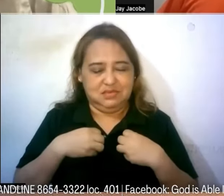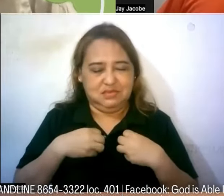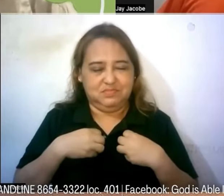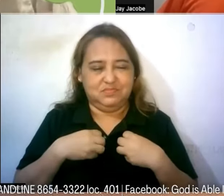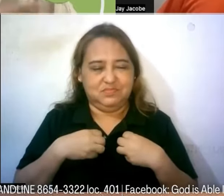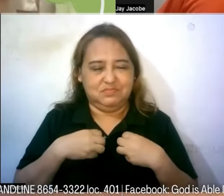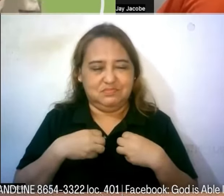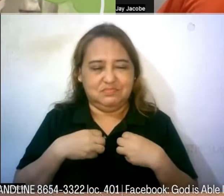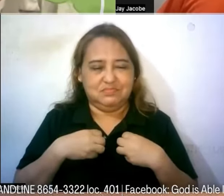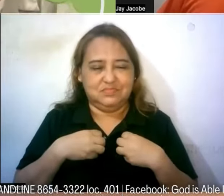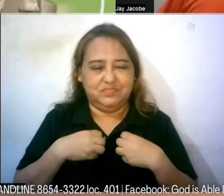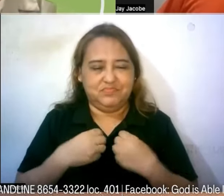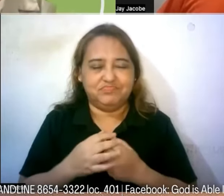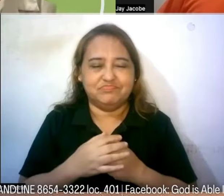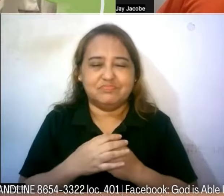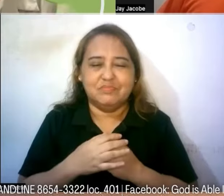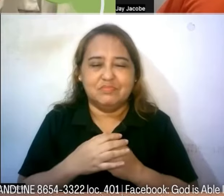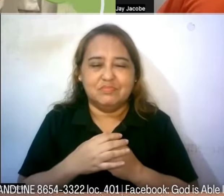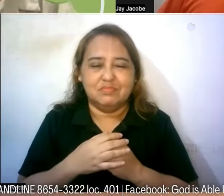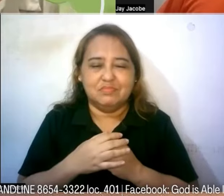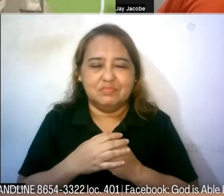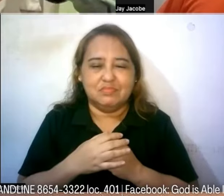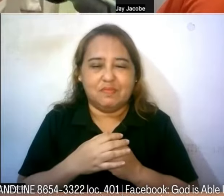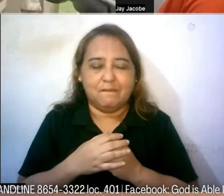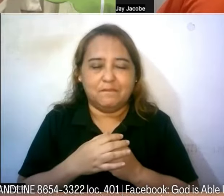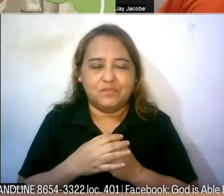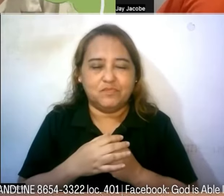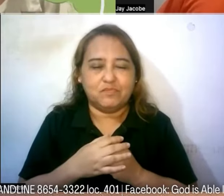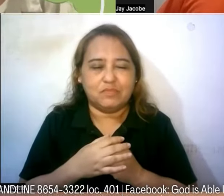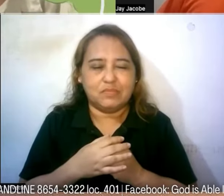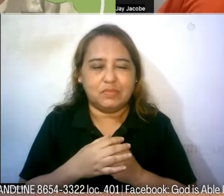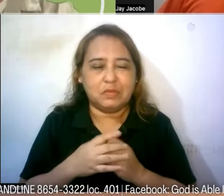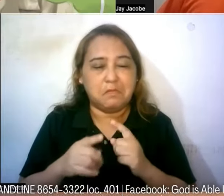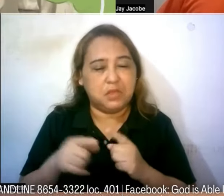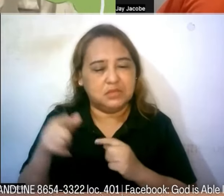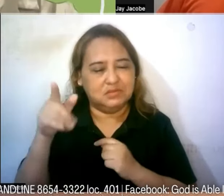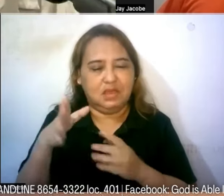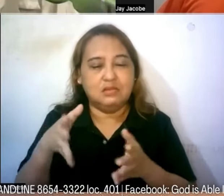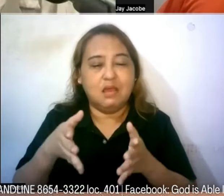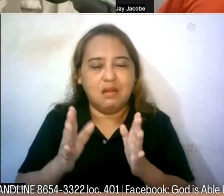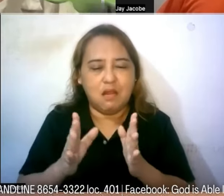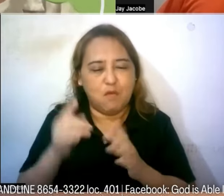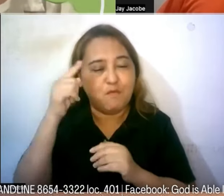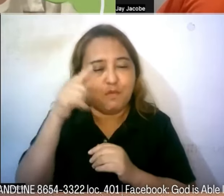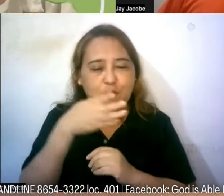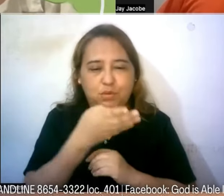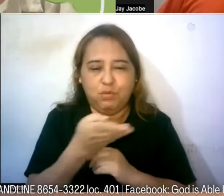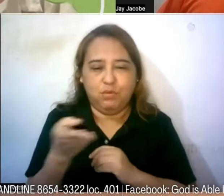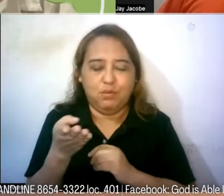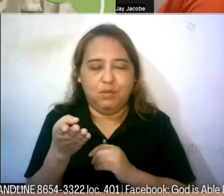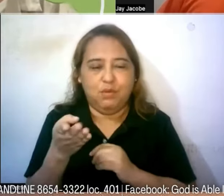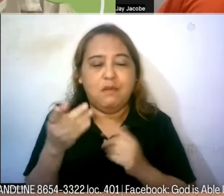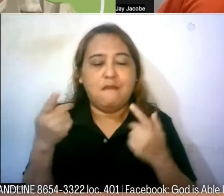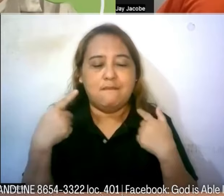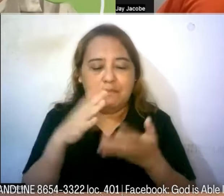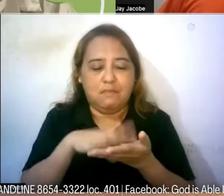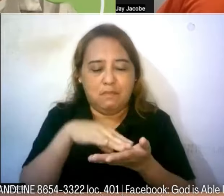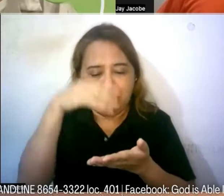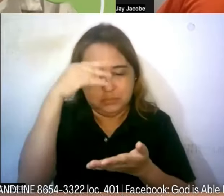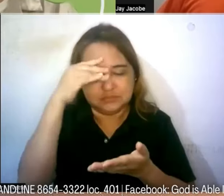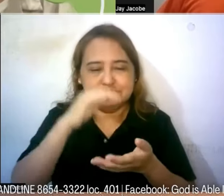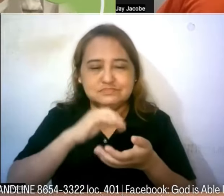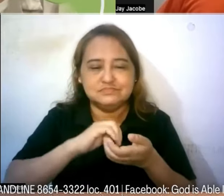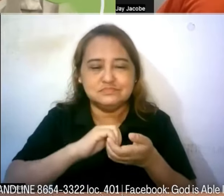pagpapagaling hindi lang para sa kanyang may kapansanan kundi para rin sa'yo sa puso at kaluluwa mo na meron tayo matutunan sa kapansanan